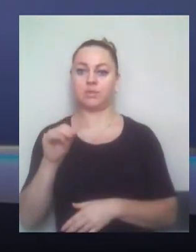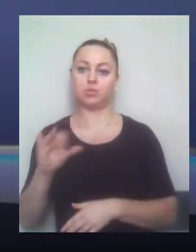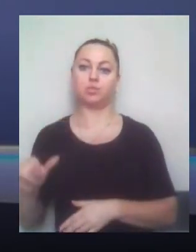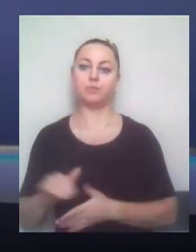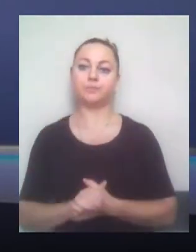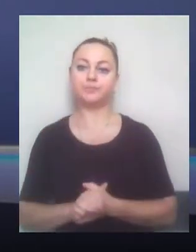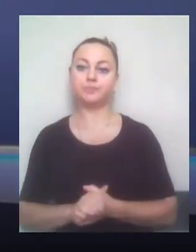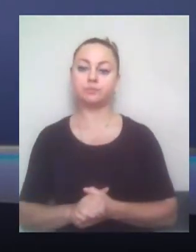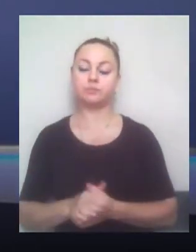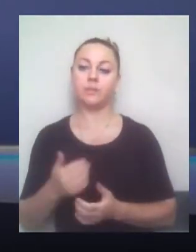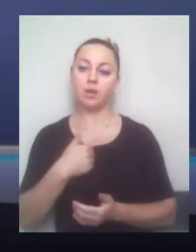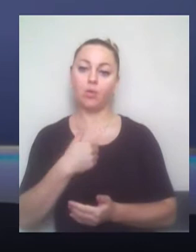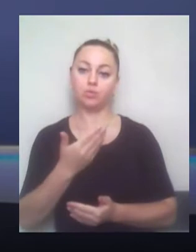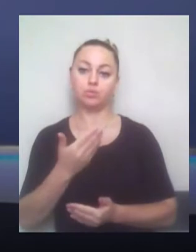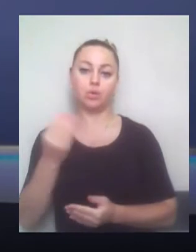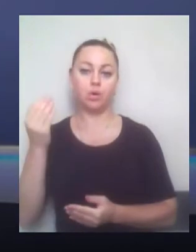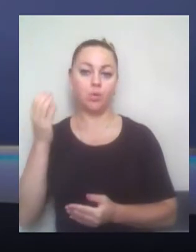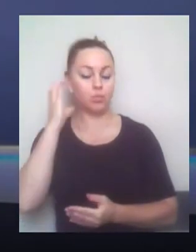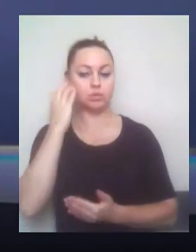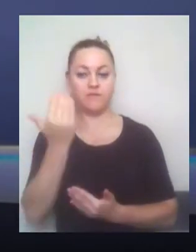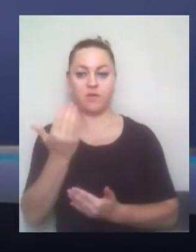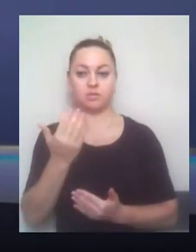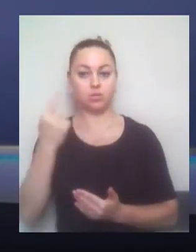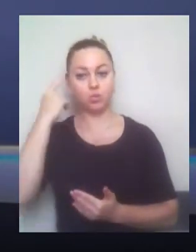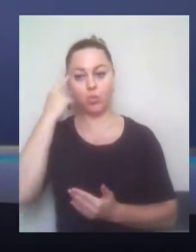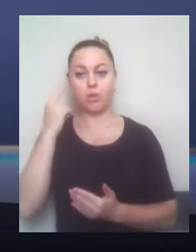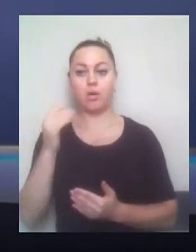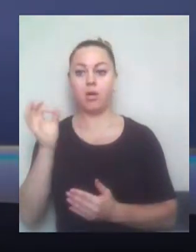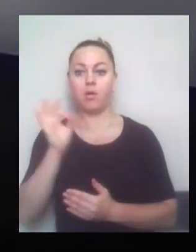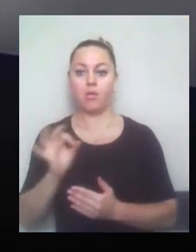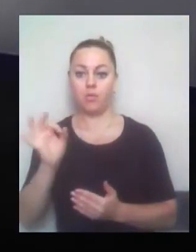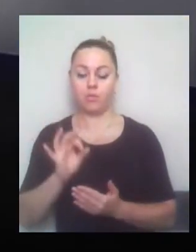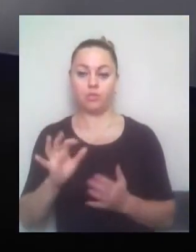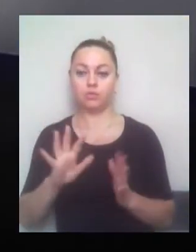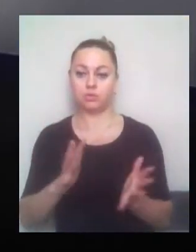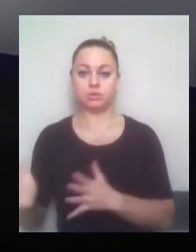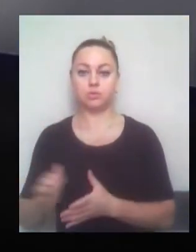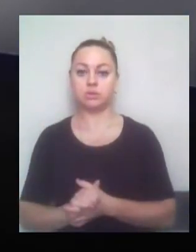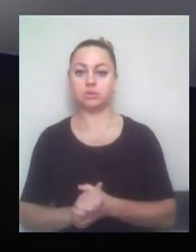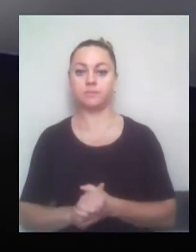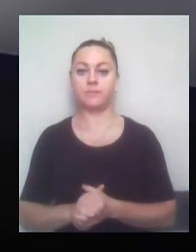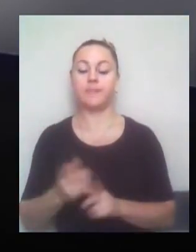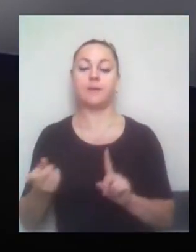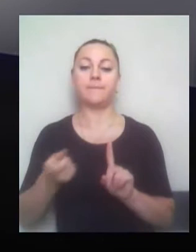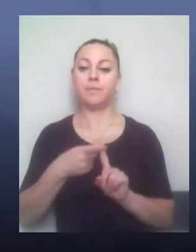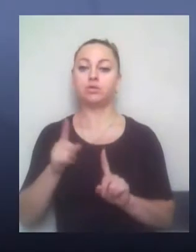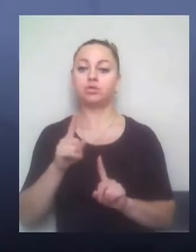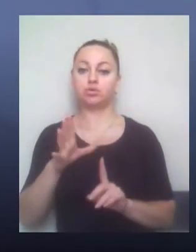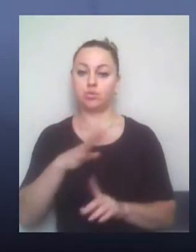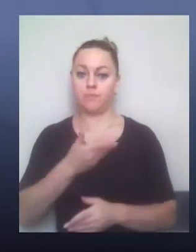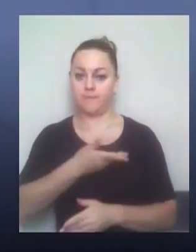думку від мешканців, чому саме вони в цій ситуації протестують. Перше, те, що ми протестуємо.